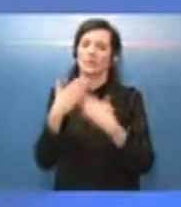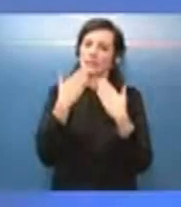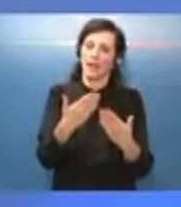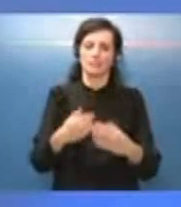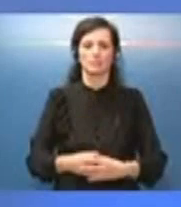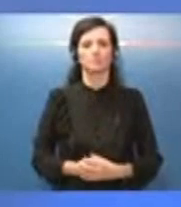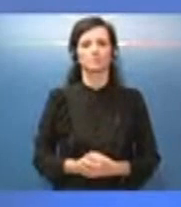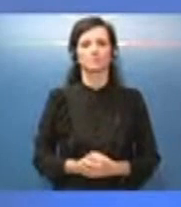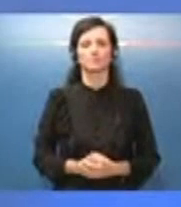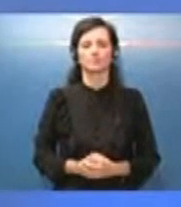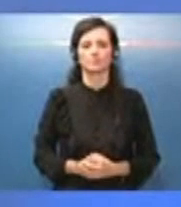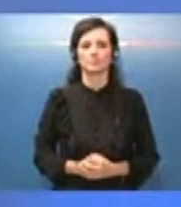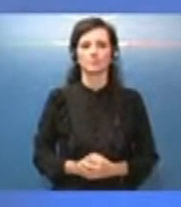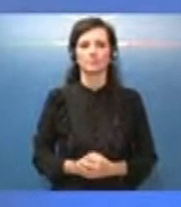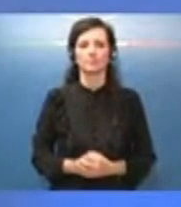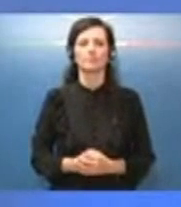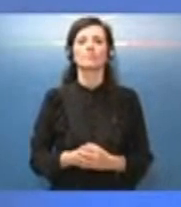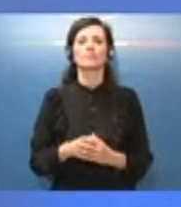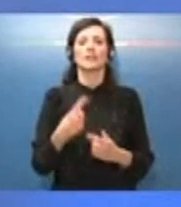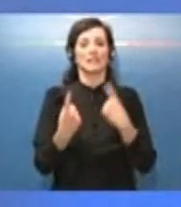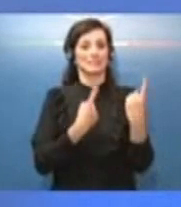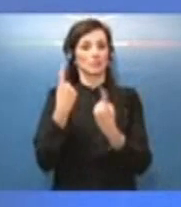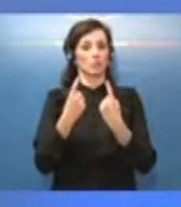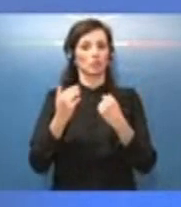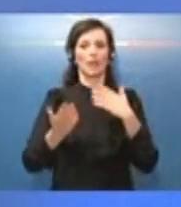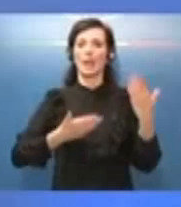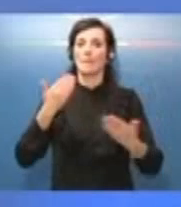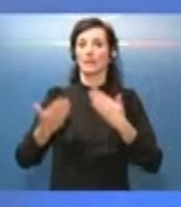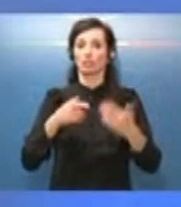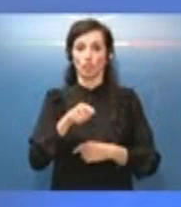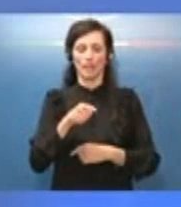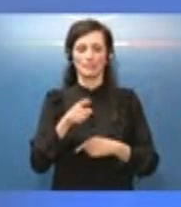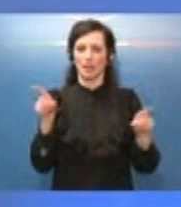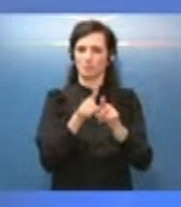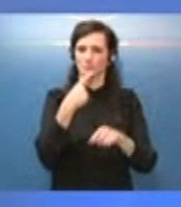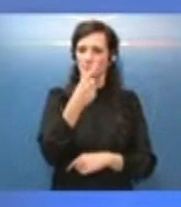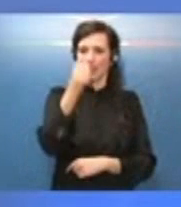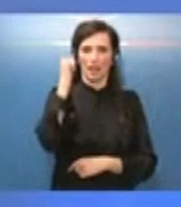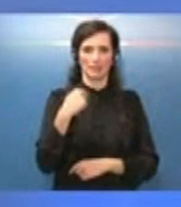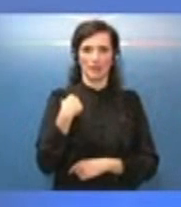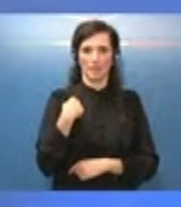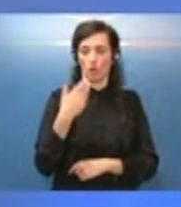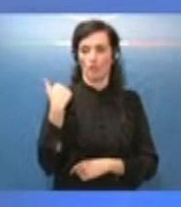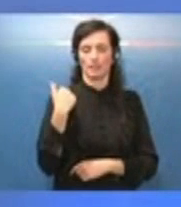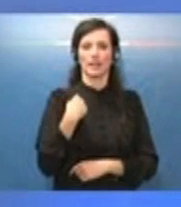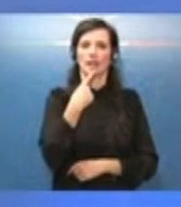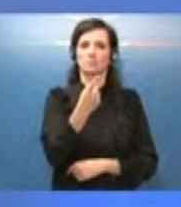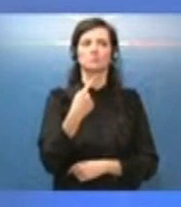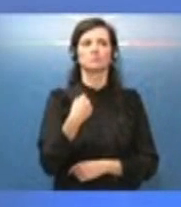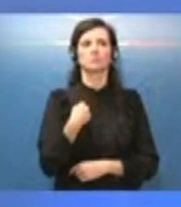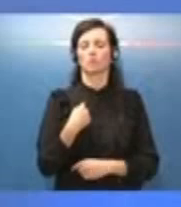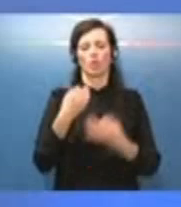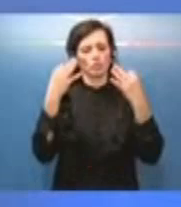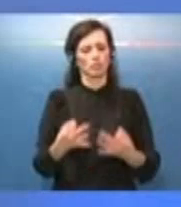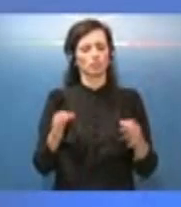Sullo stato d'emergenza, come ho già detto un'altra volta, non mi azzardo a dire che abbiamo deciso niente un mese prima